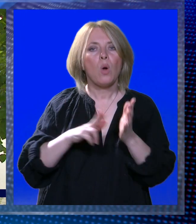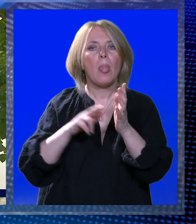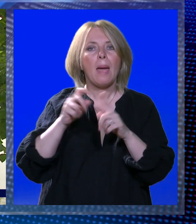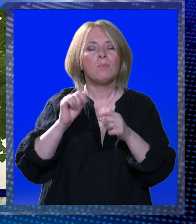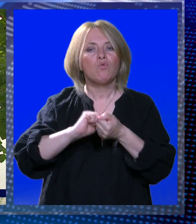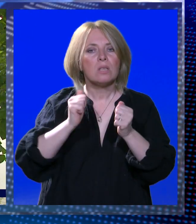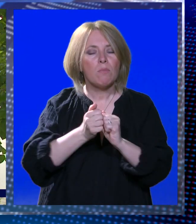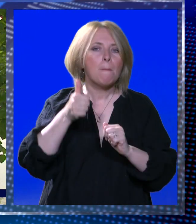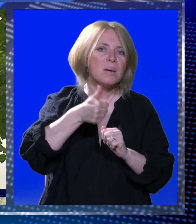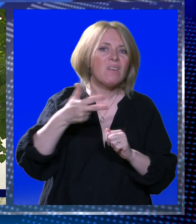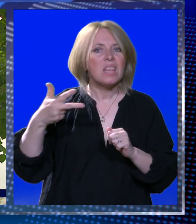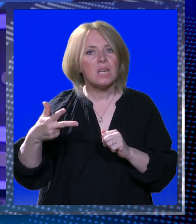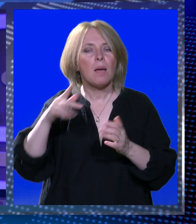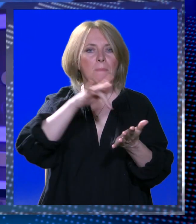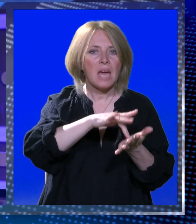međuprava tri mjesta.